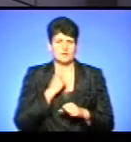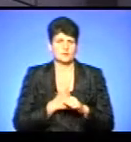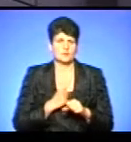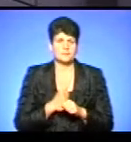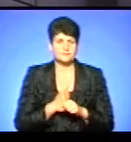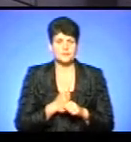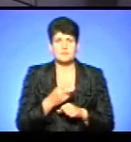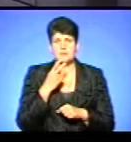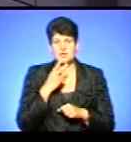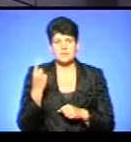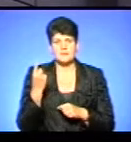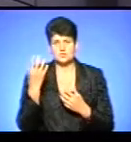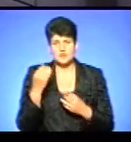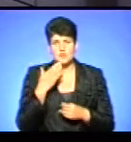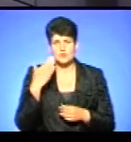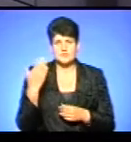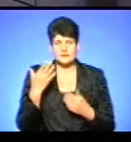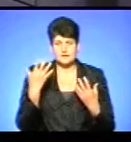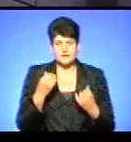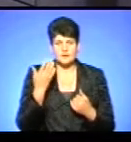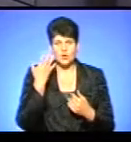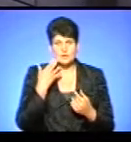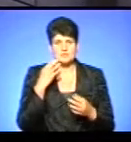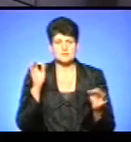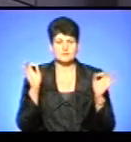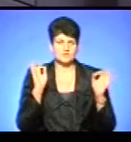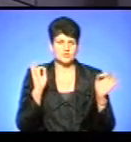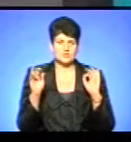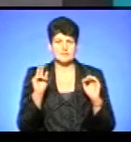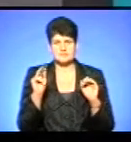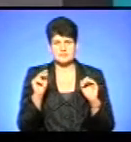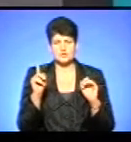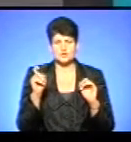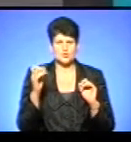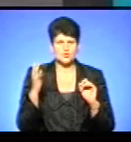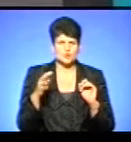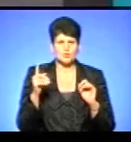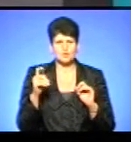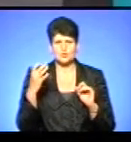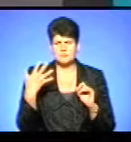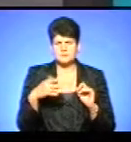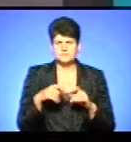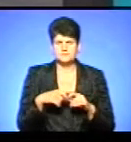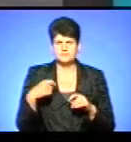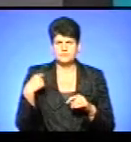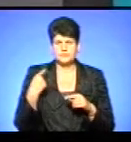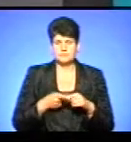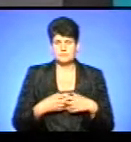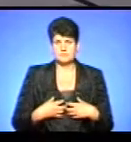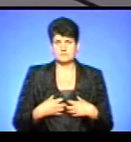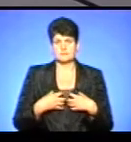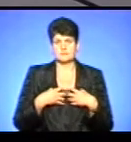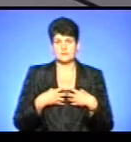день ваш і останній день. І коли в голові звучить цифра, що ви проїжджали за день 140-150 кілометрів, це трохи лячно,